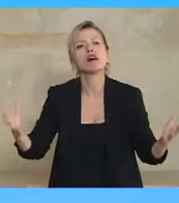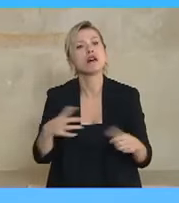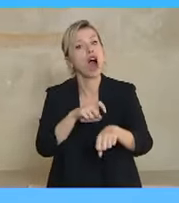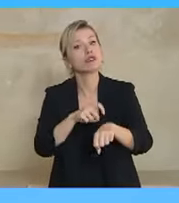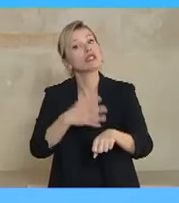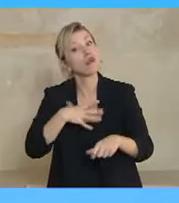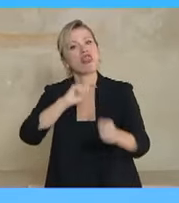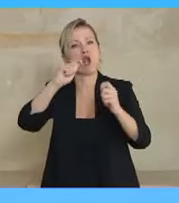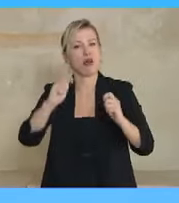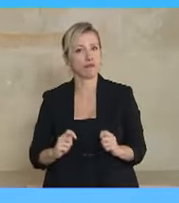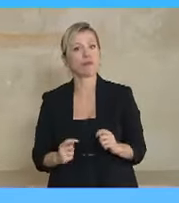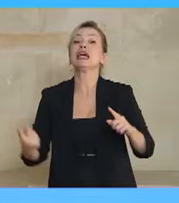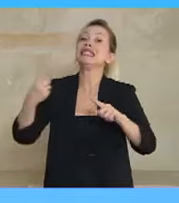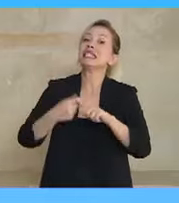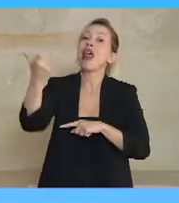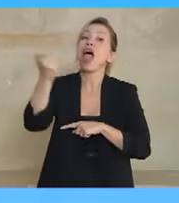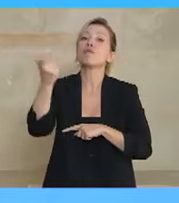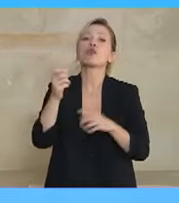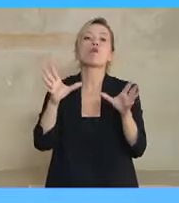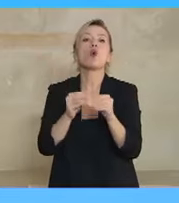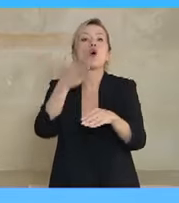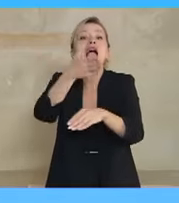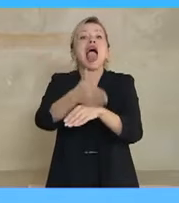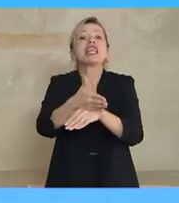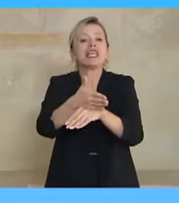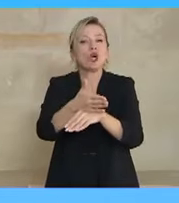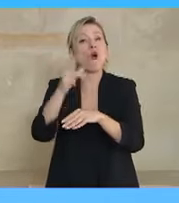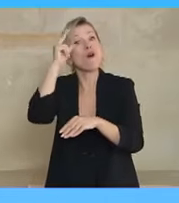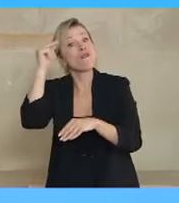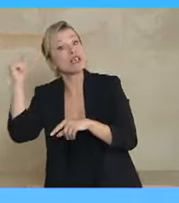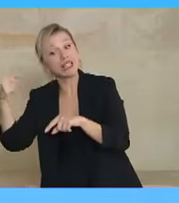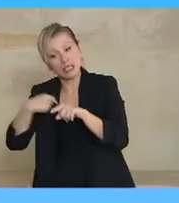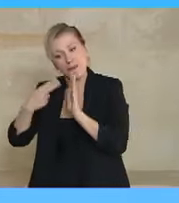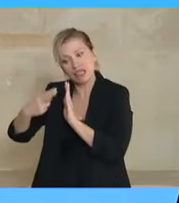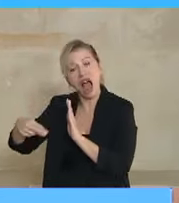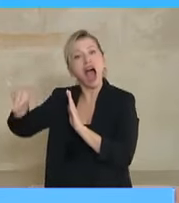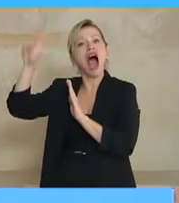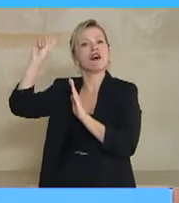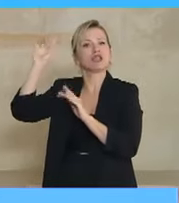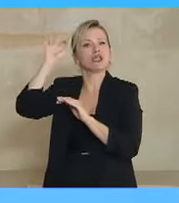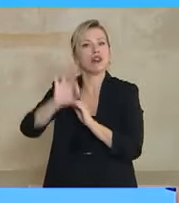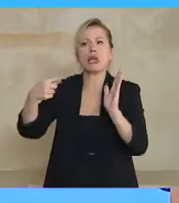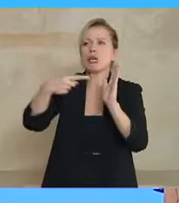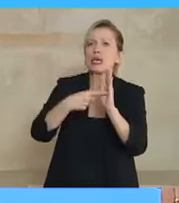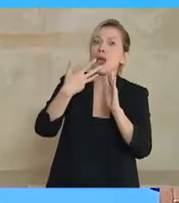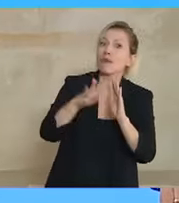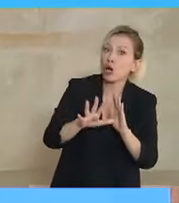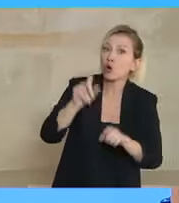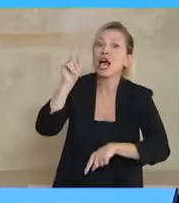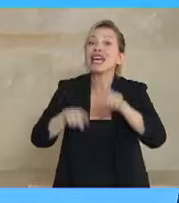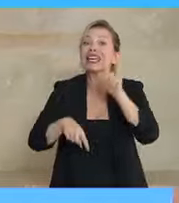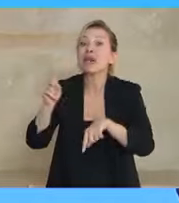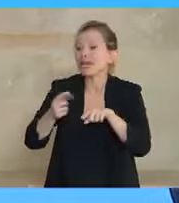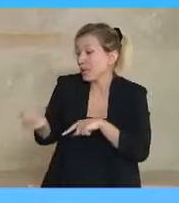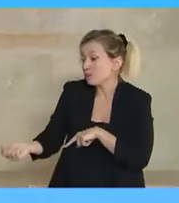Επίδομα ενικίου για τους φοιτητές. Εμείς το πήγαμε από τα χίλια, στα 1500 ευρώ και στα 2000 ευρώ, εάν κάποιος συγκατοικεί. Σε αυτές